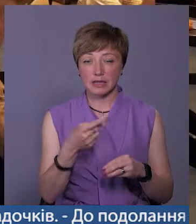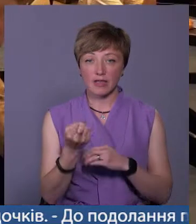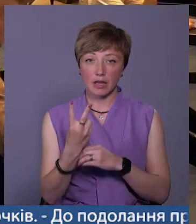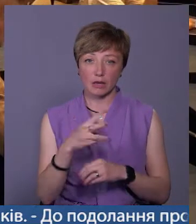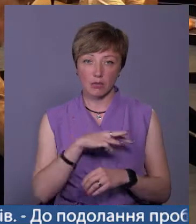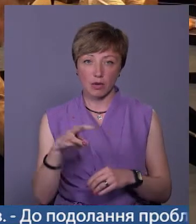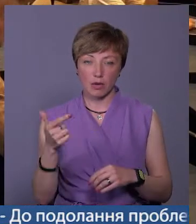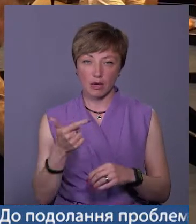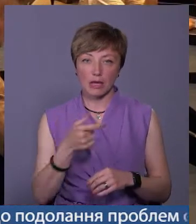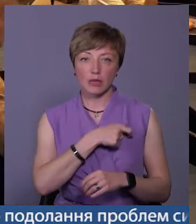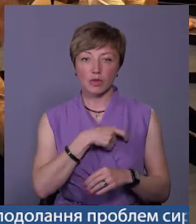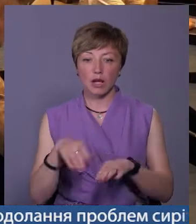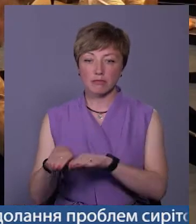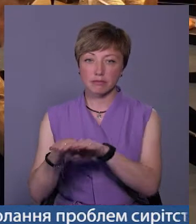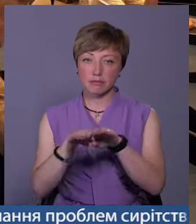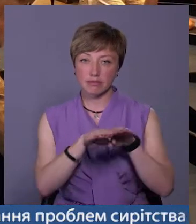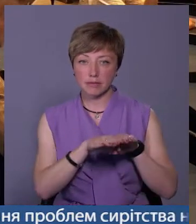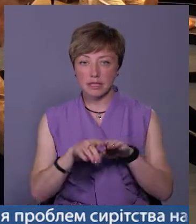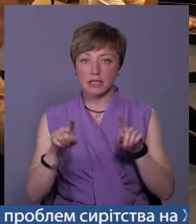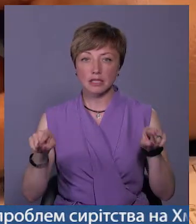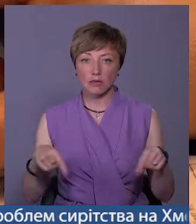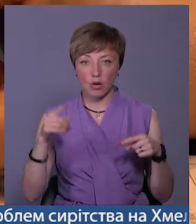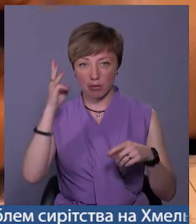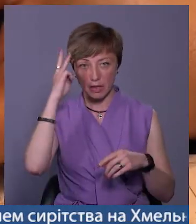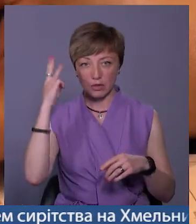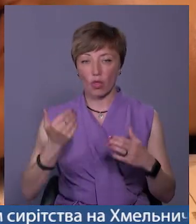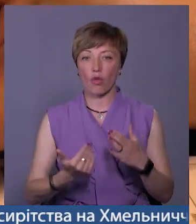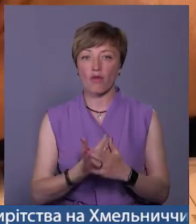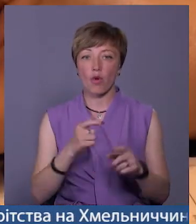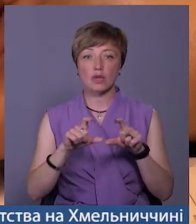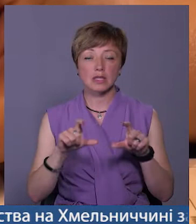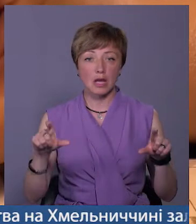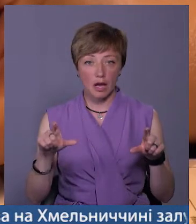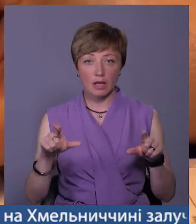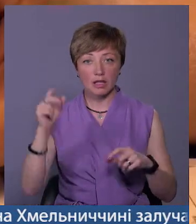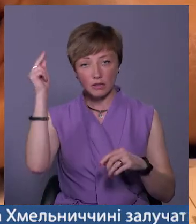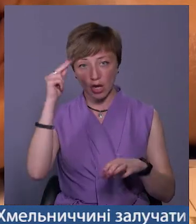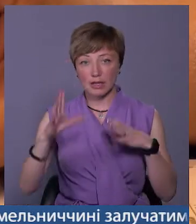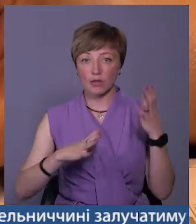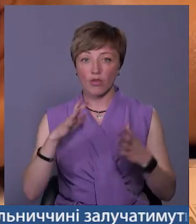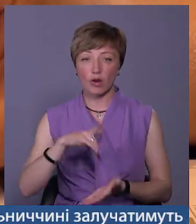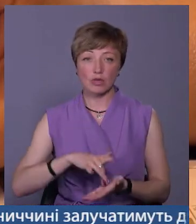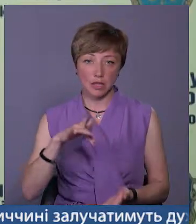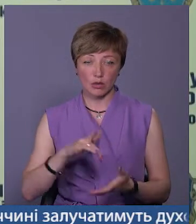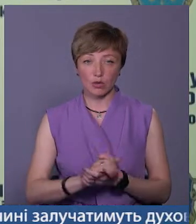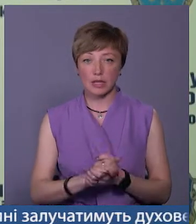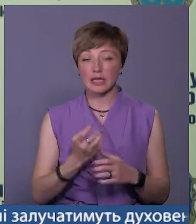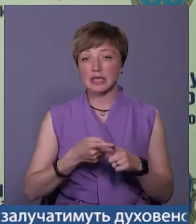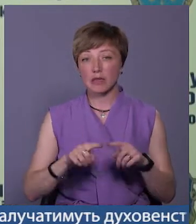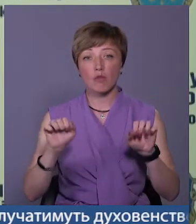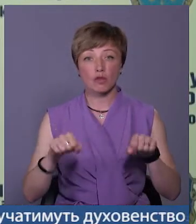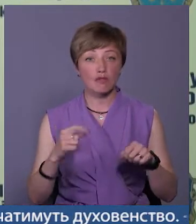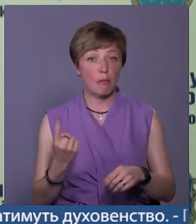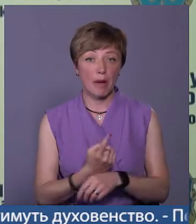гривень. Депутати одностайно проголосували за створення у Хмельницькому нового закладу, а саме навчально-тренувального центру. Це, можливо, цілком